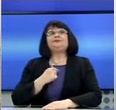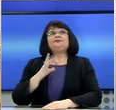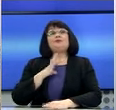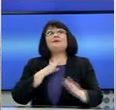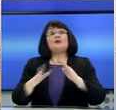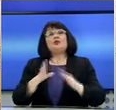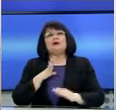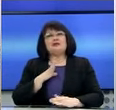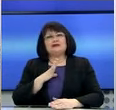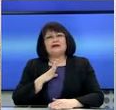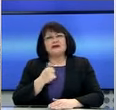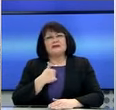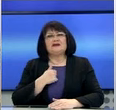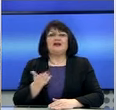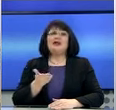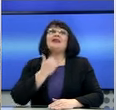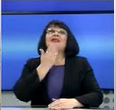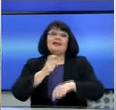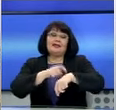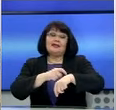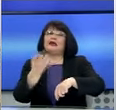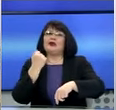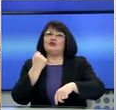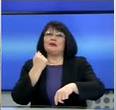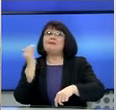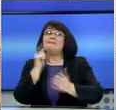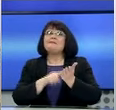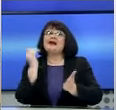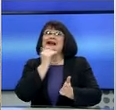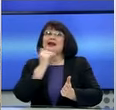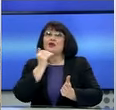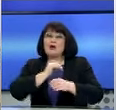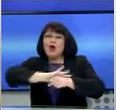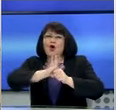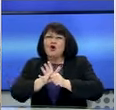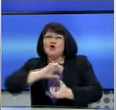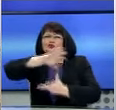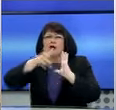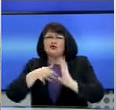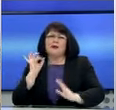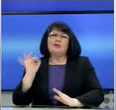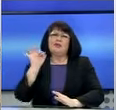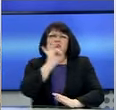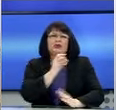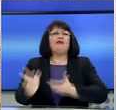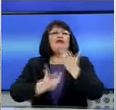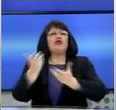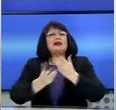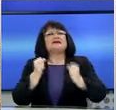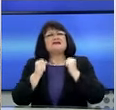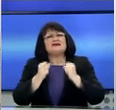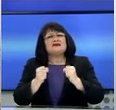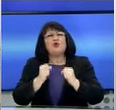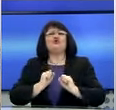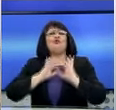προστασία δεν είχαμε και δεν έχουμε την πολυτέλεια του χρόνου. Απέναντι στην παγκόσμια πανδημία, απέναντι σε φωτιές, σε σεισμούς,